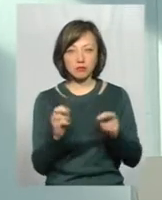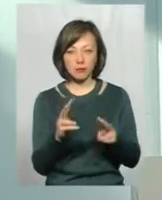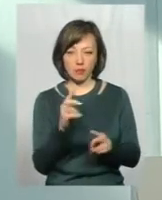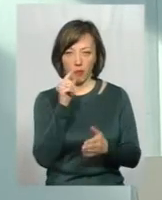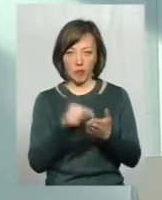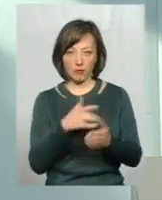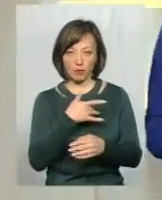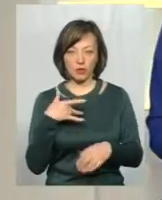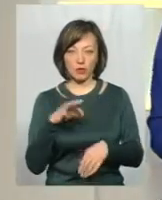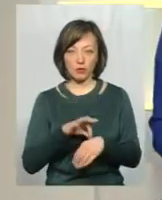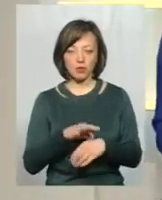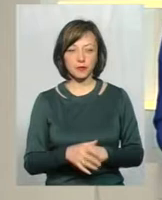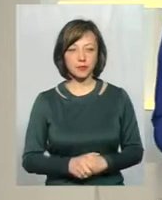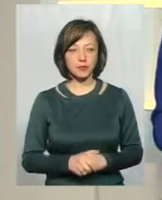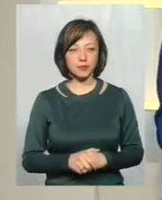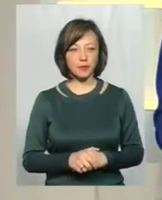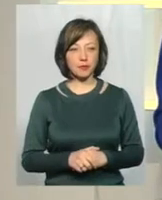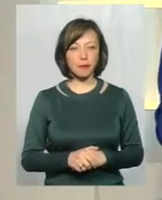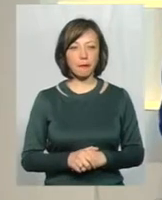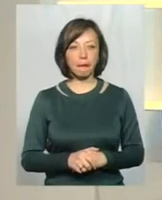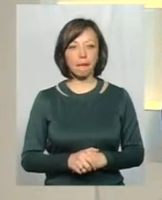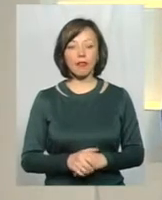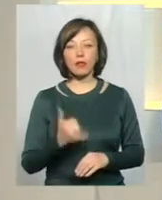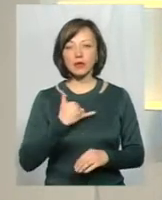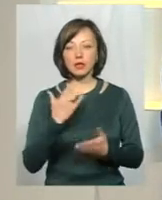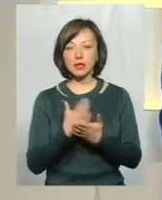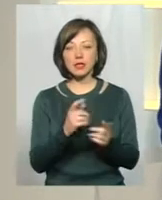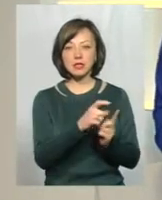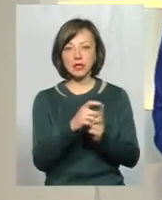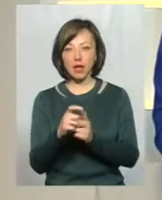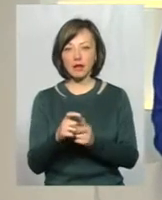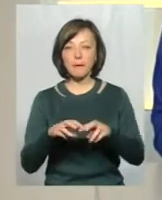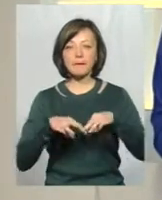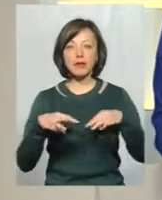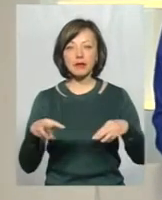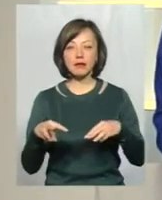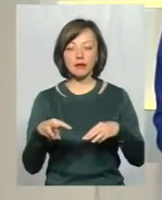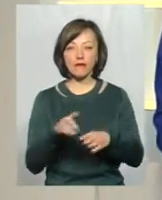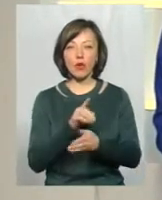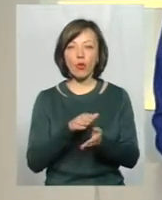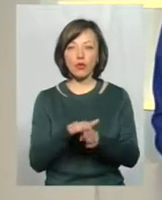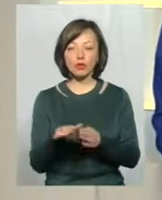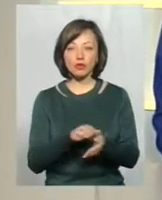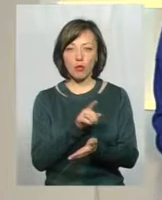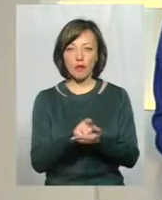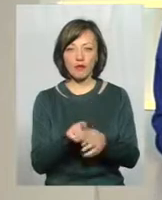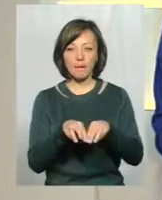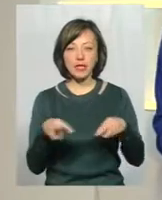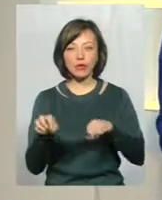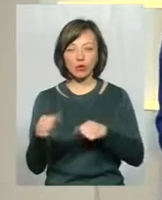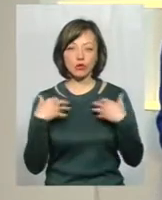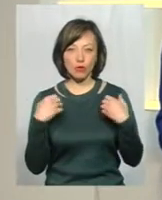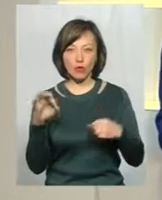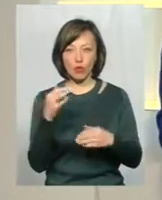туберкульозу. Дякую. У нас також є цитата пані Уляни Супрун, виконуючої обов'язки міністра охорони здоров'я,